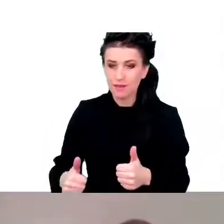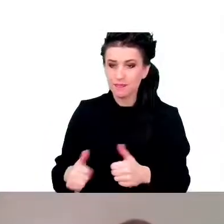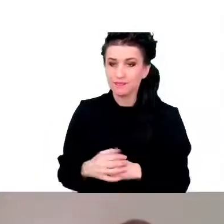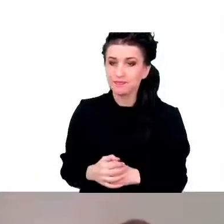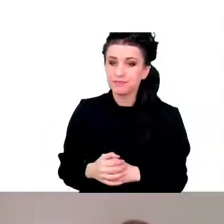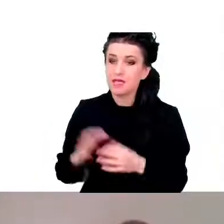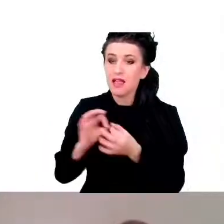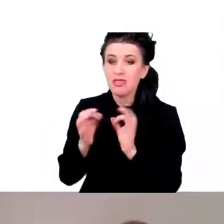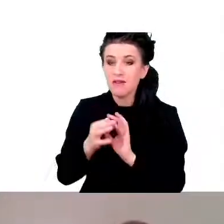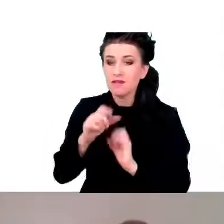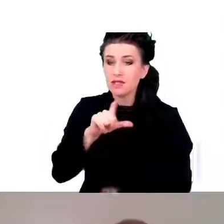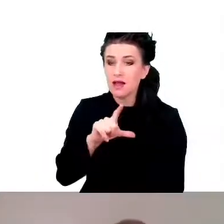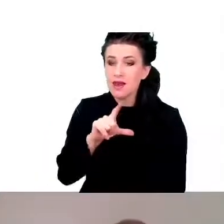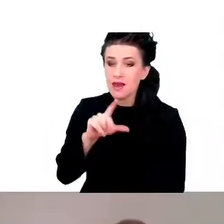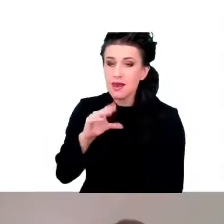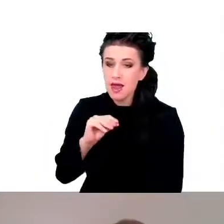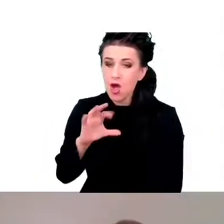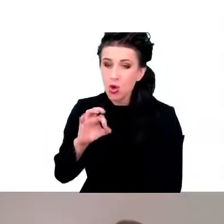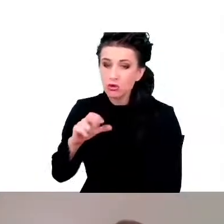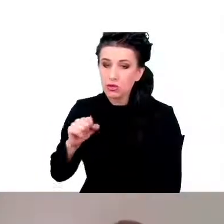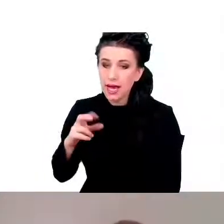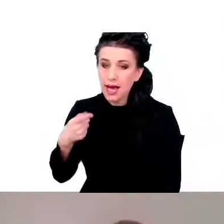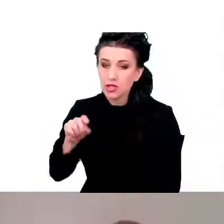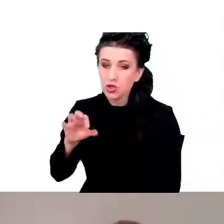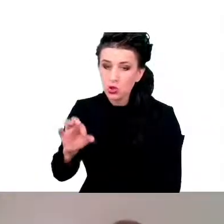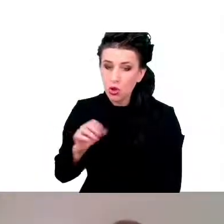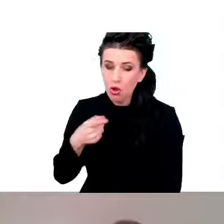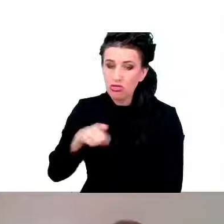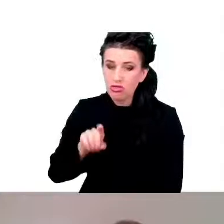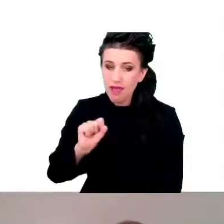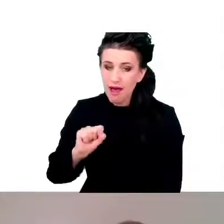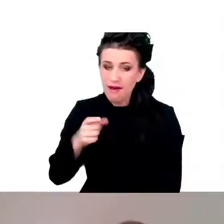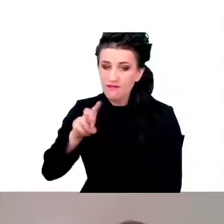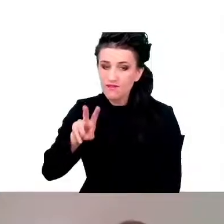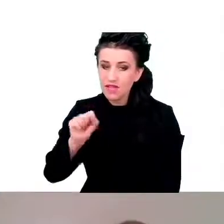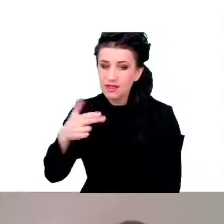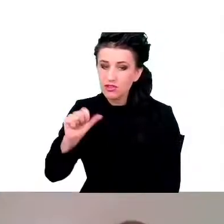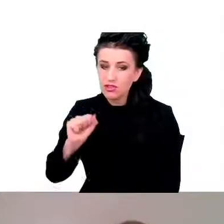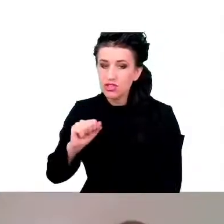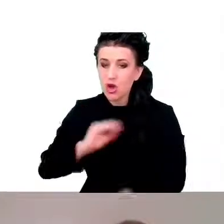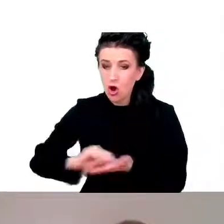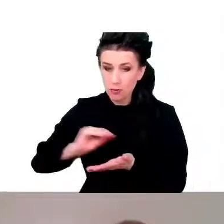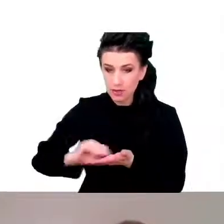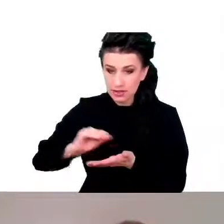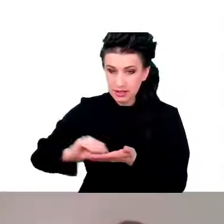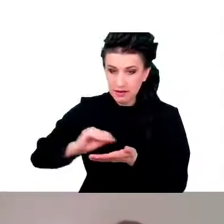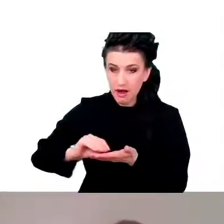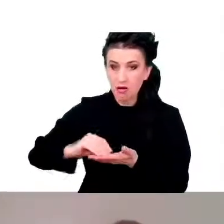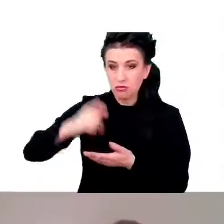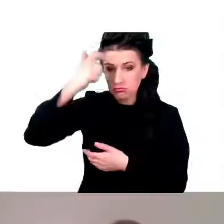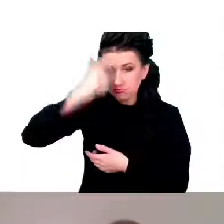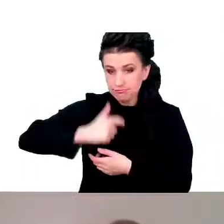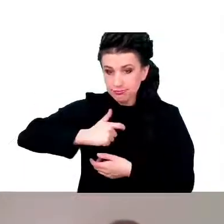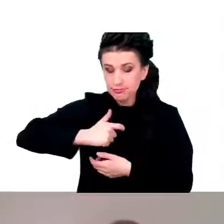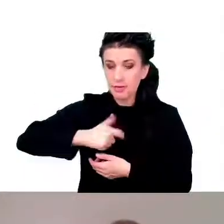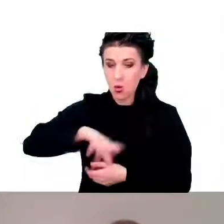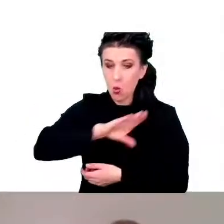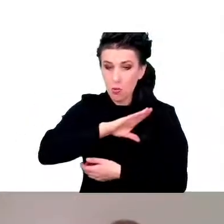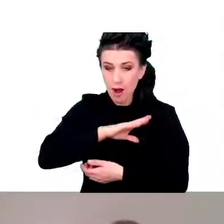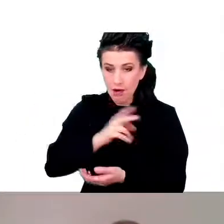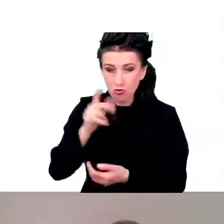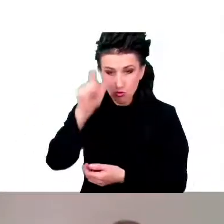Leonard da Vinci opisywał sekcję zwłok 100-letniego mężczyzny, a przypomnijmy sobie, że Leonard da Vinci żył